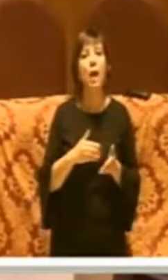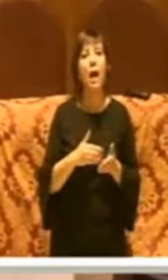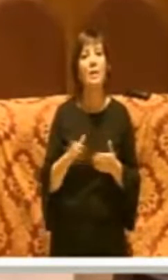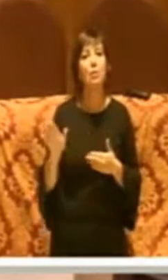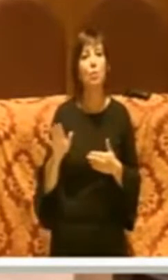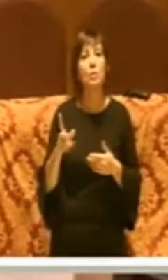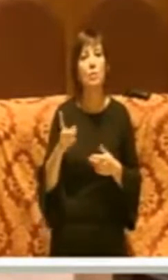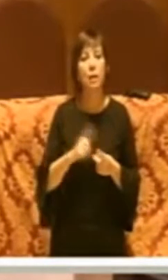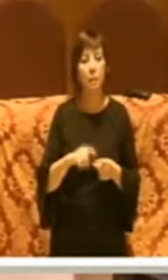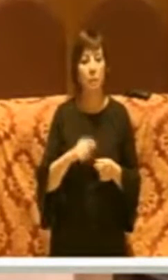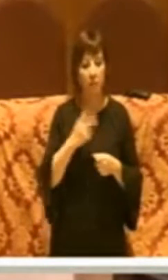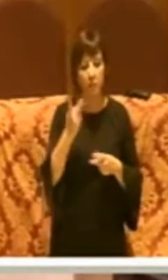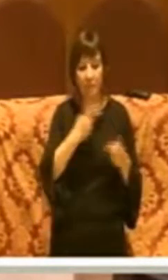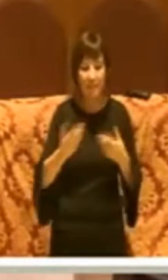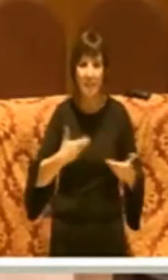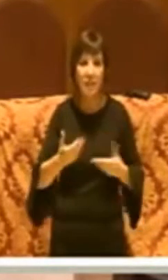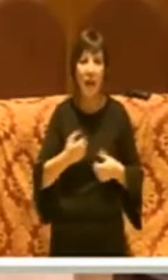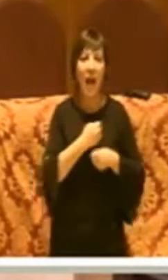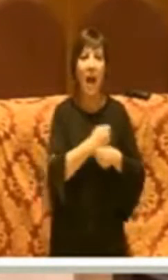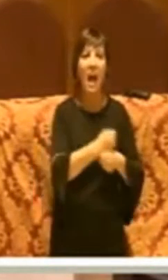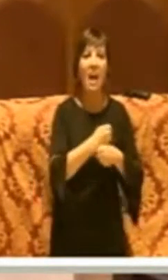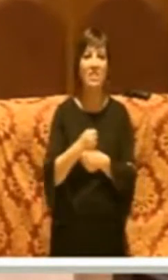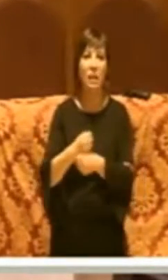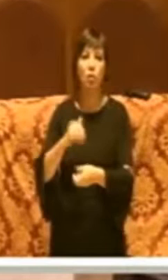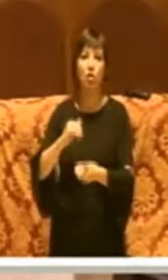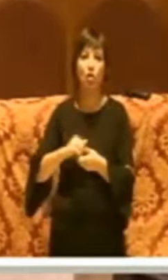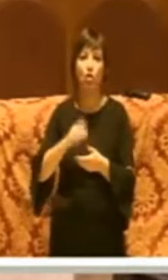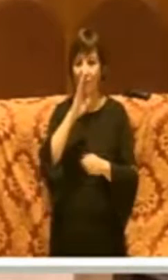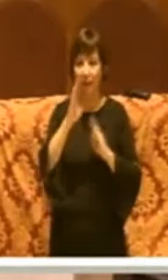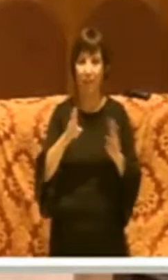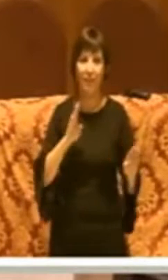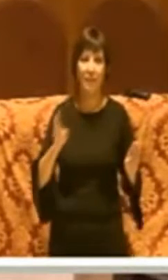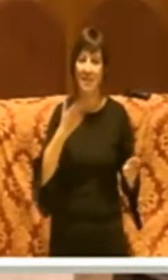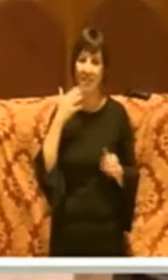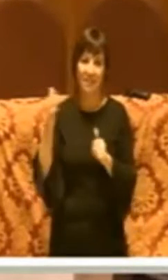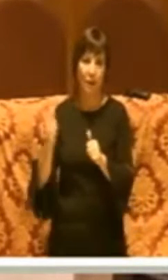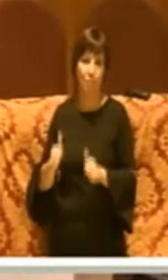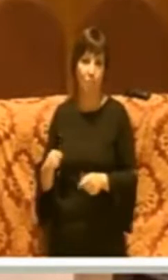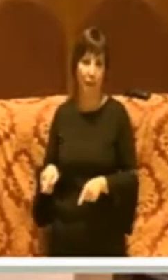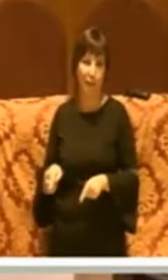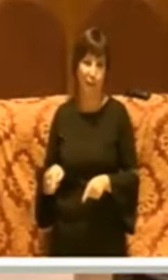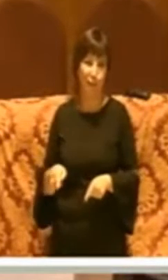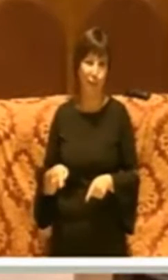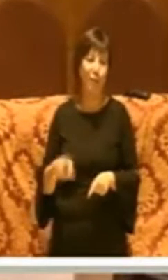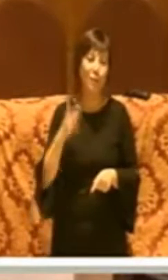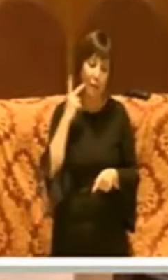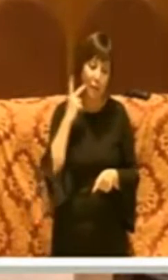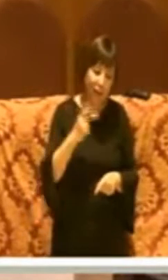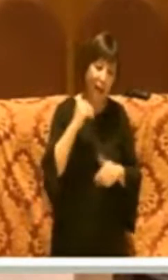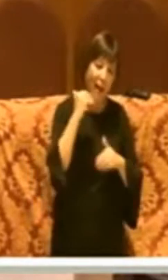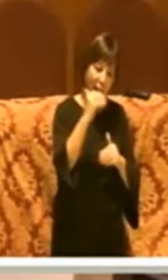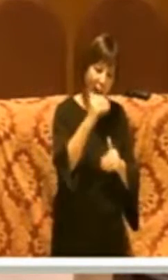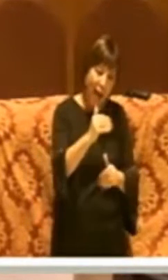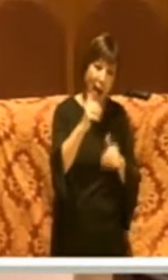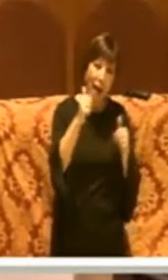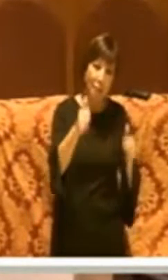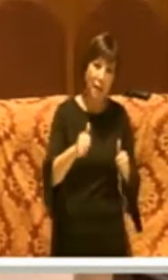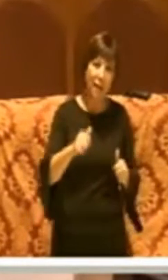per andare in affidamento diretto. Ma non solo, abbiamo visto che sono stati, che gli appalti erano